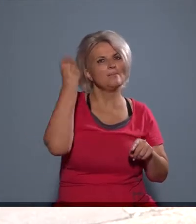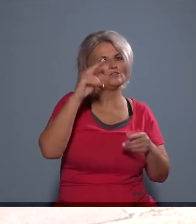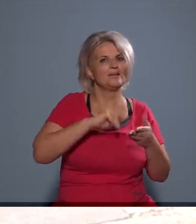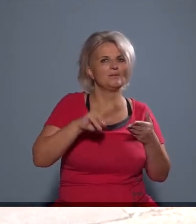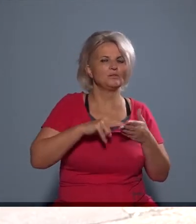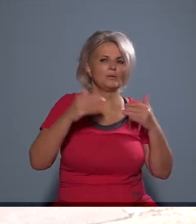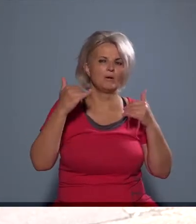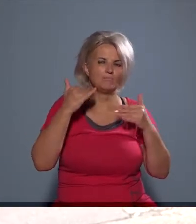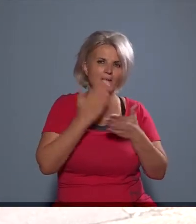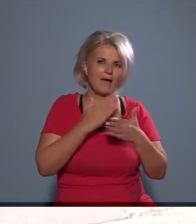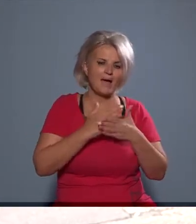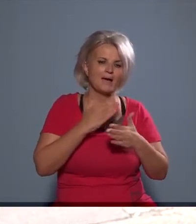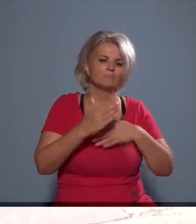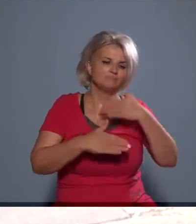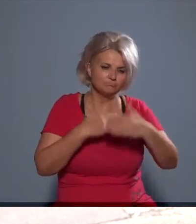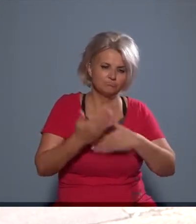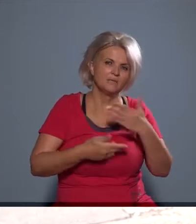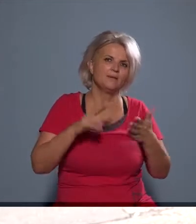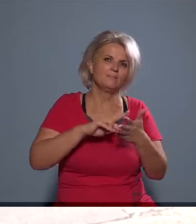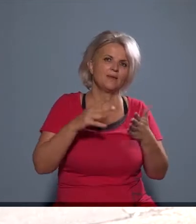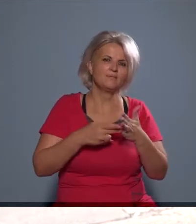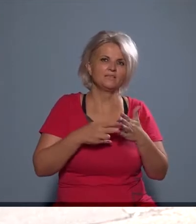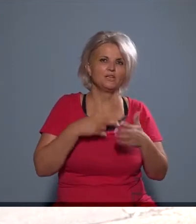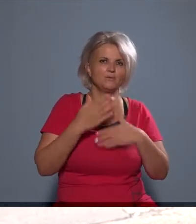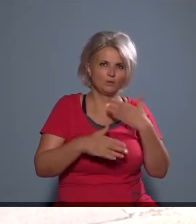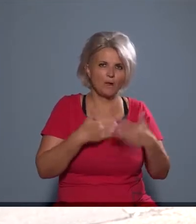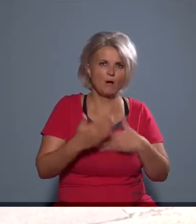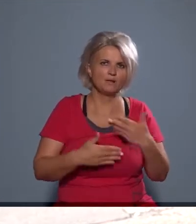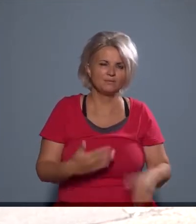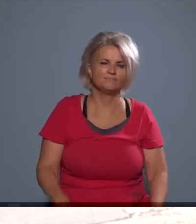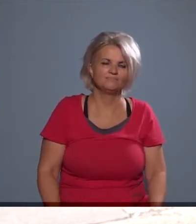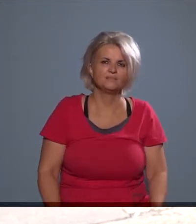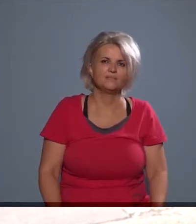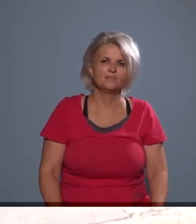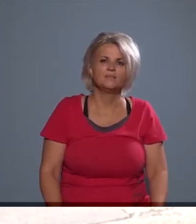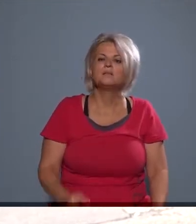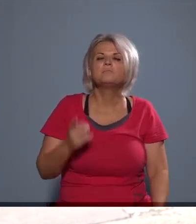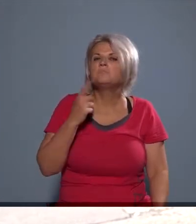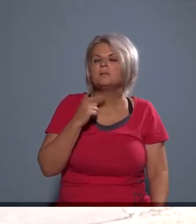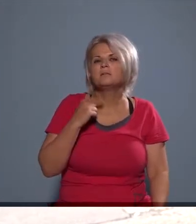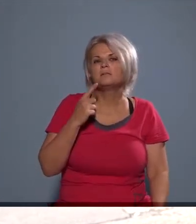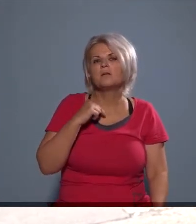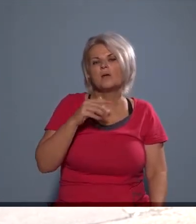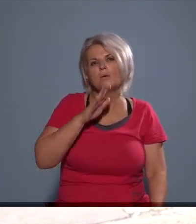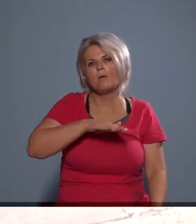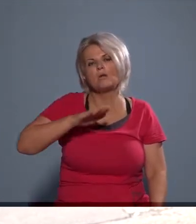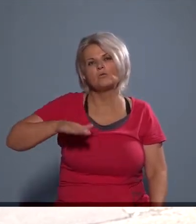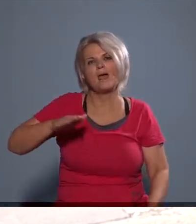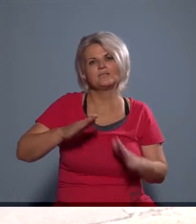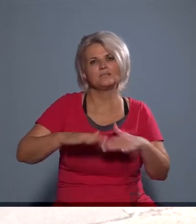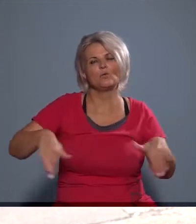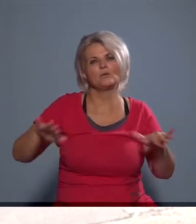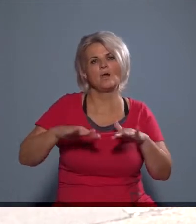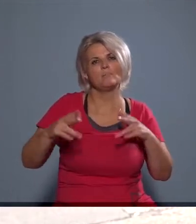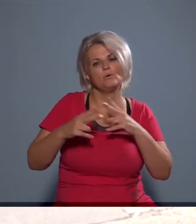már zajlik a tervezési folyamat arra, hogy ez a parkolási zónak kiteheztése